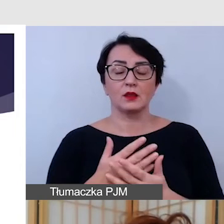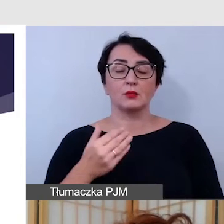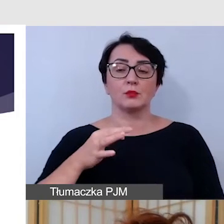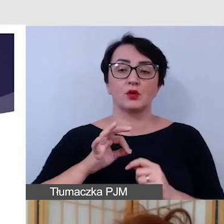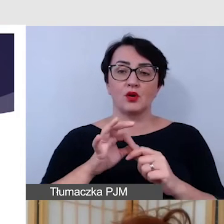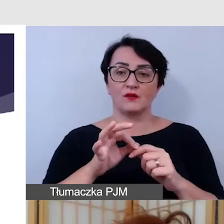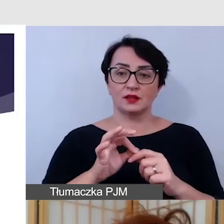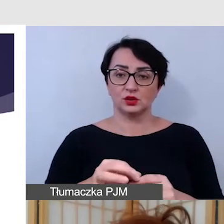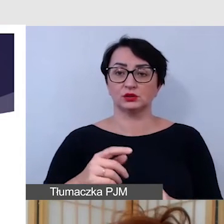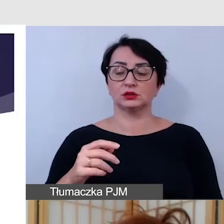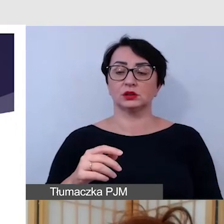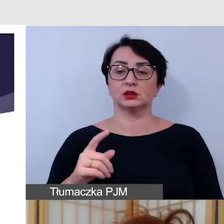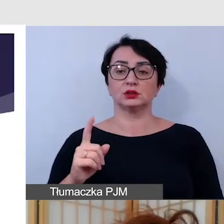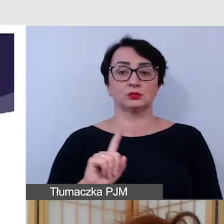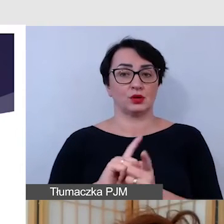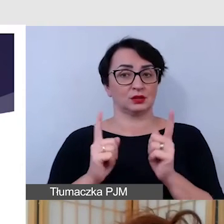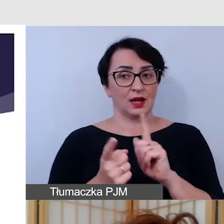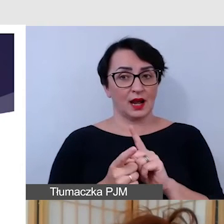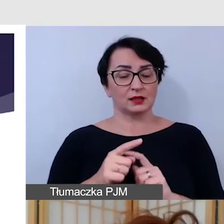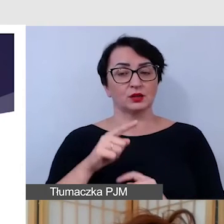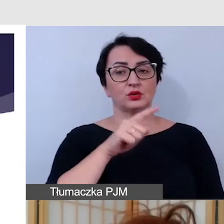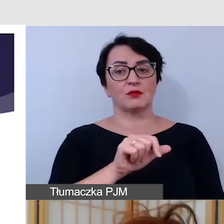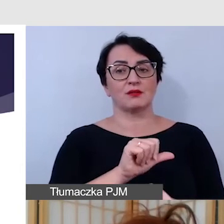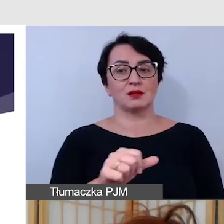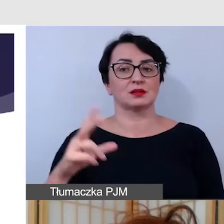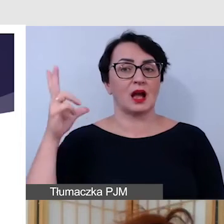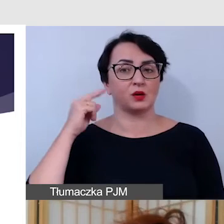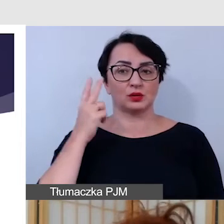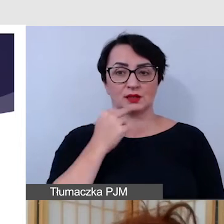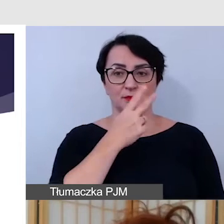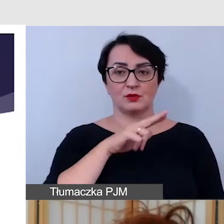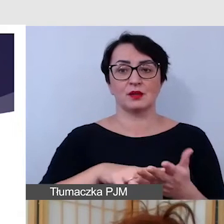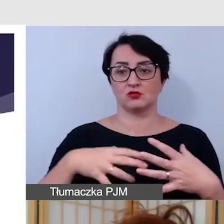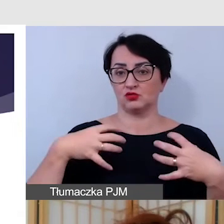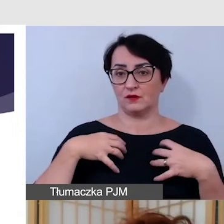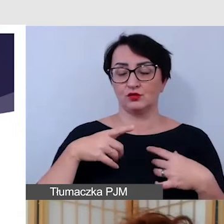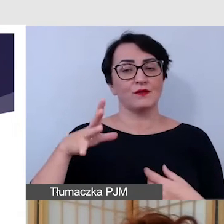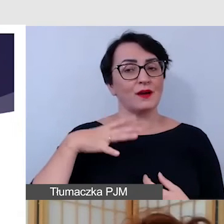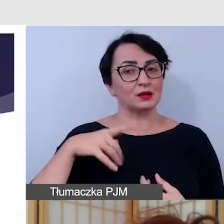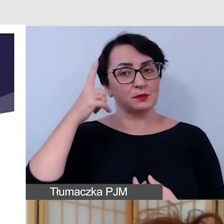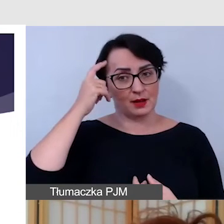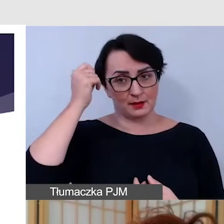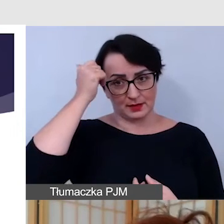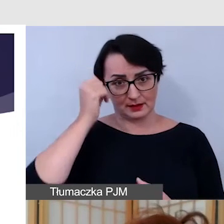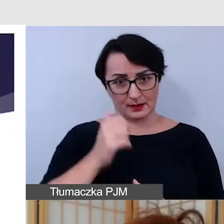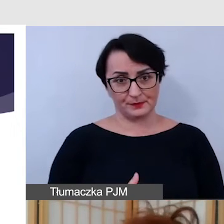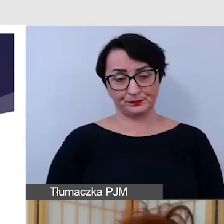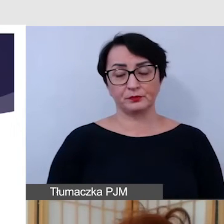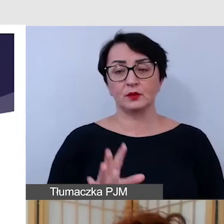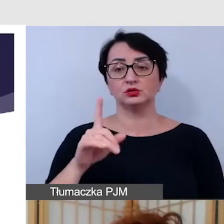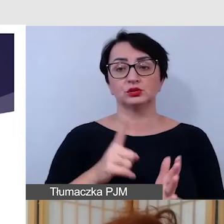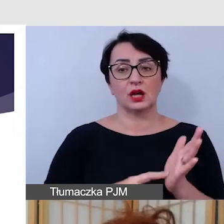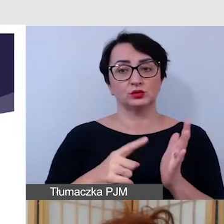spotkanie niejednokrotnie będzie pełnić rolę audiodeskryptora na żywo i to warto wziąć pod uwagę, ponieważ niejednokrotnie na